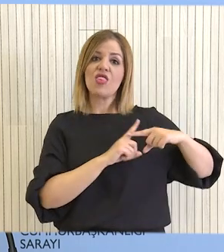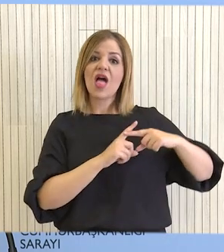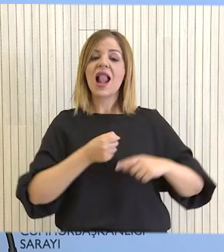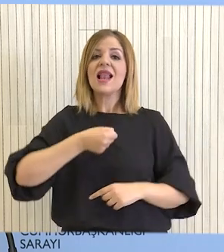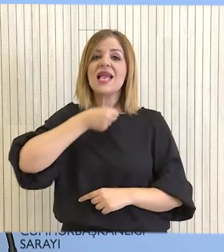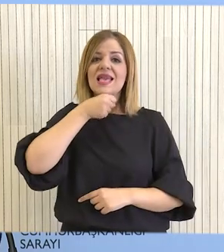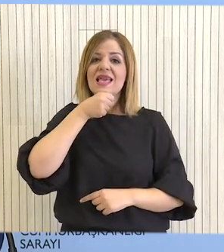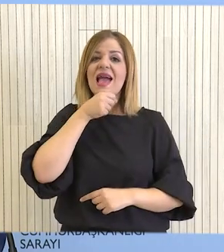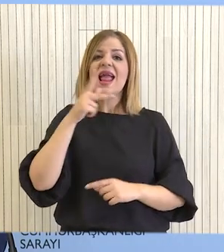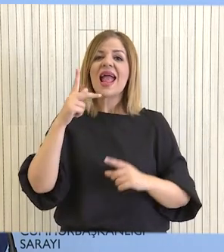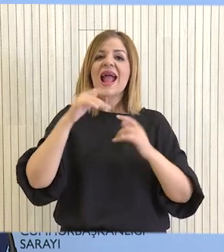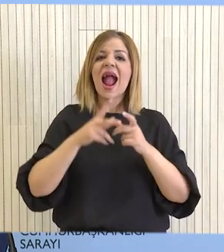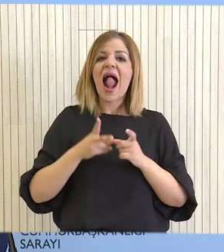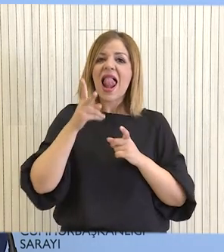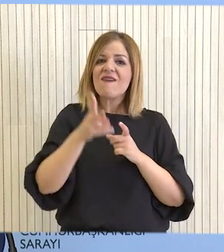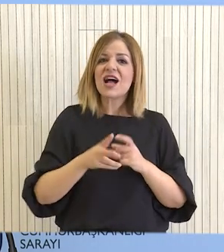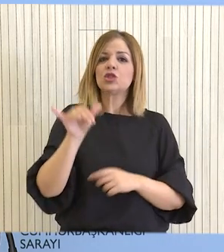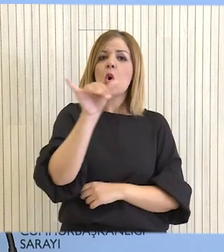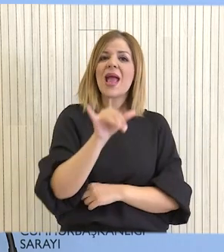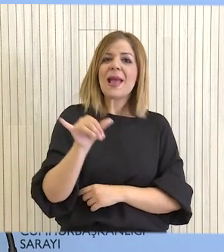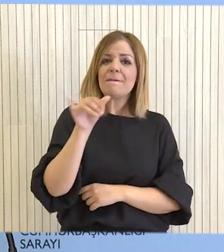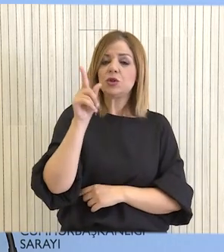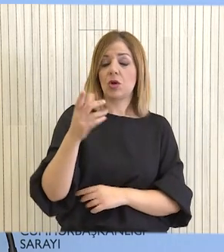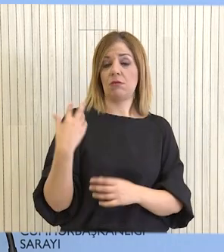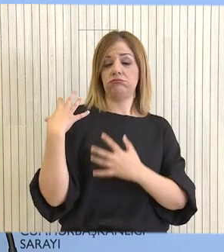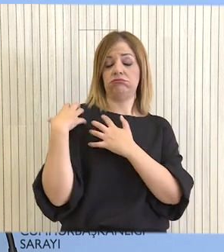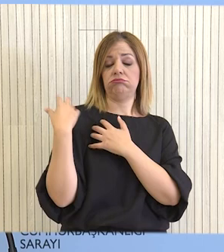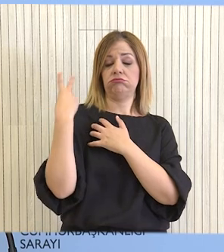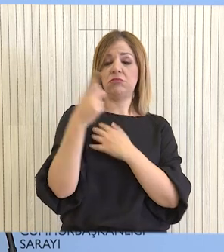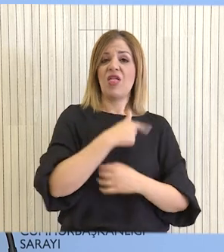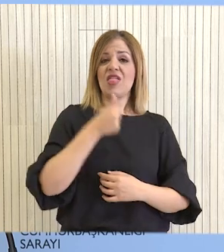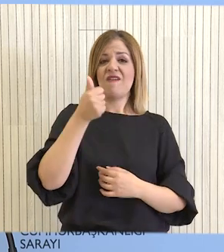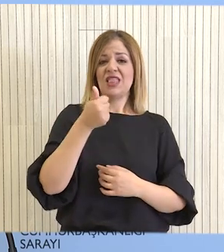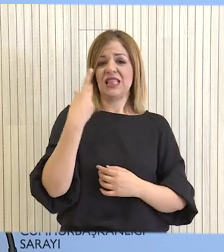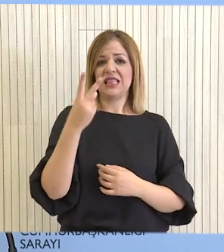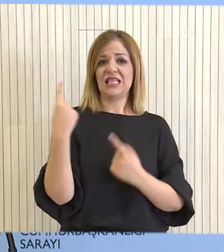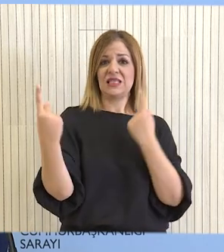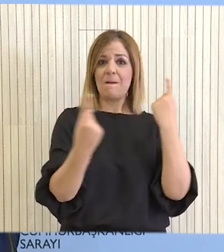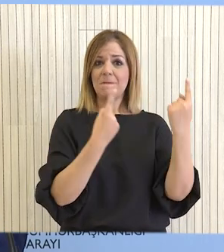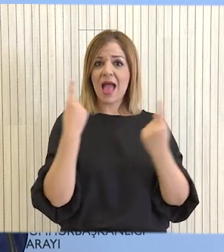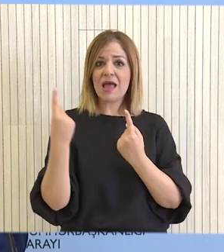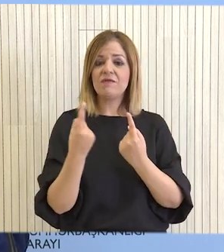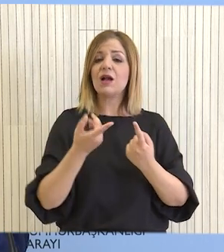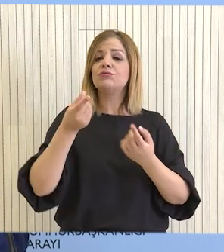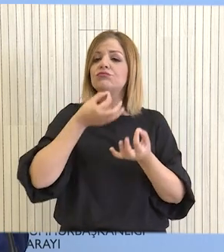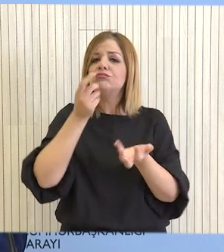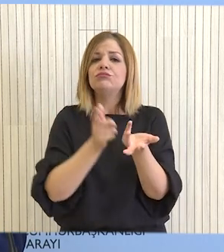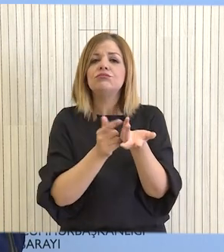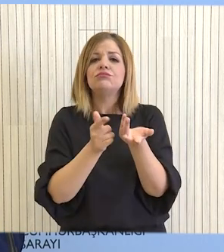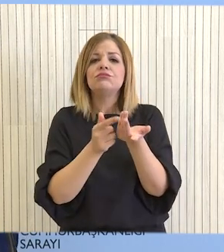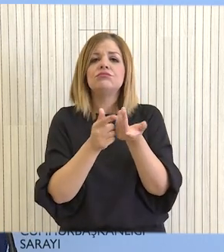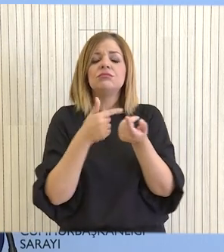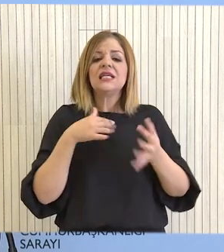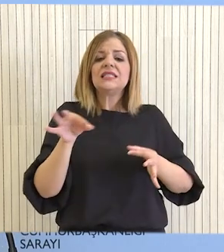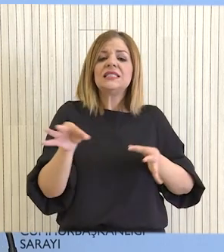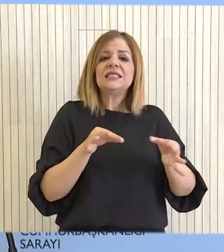Γερίου, Καλαβασού και Ήψωνα υπό την ευθύνη του Γενικού Διευθυντή της Διεύθυνσης Περιβάλλοντος, κατά τις οποίες επεξηγήθηκε με λεπτομέρεια το